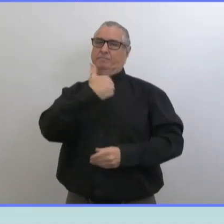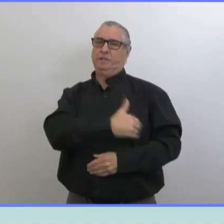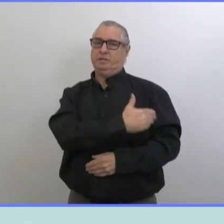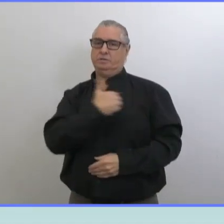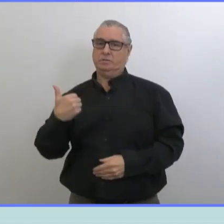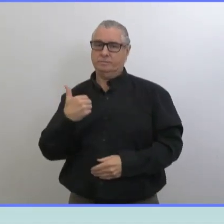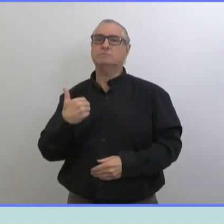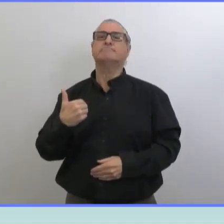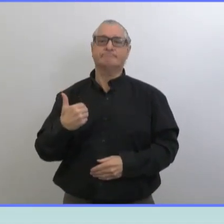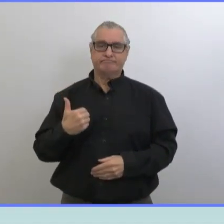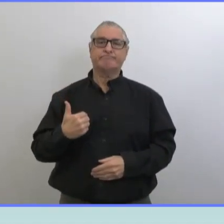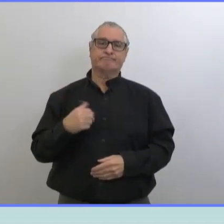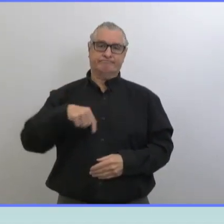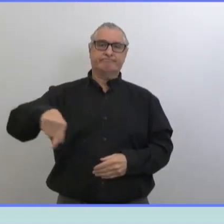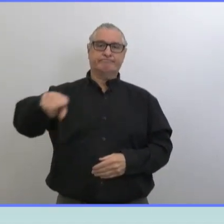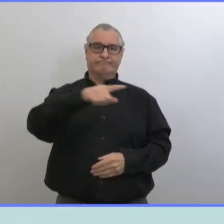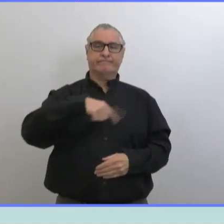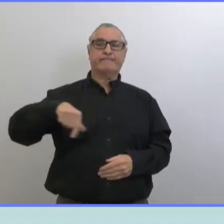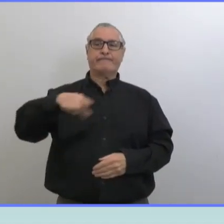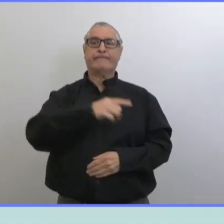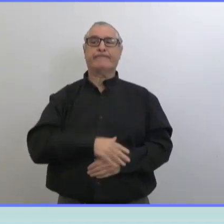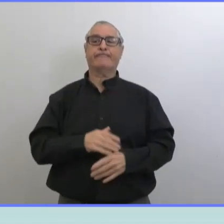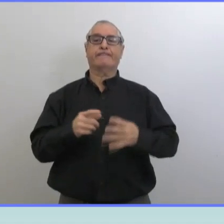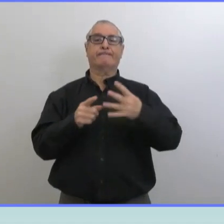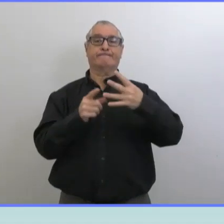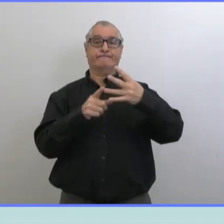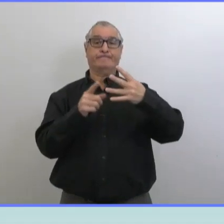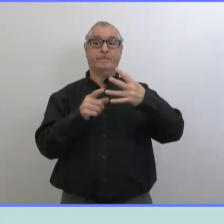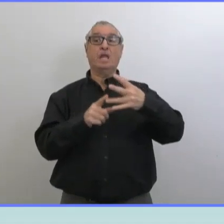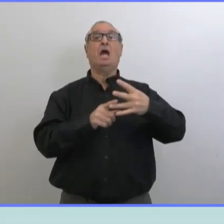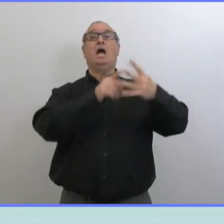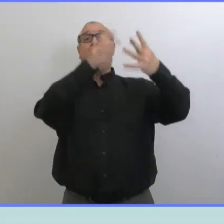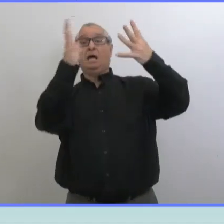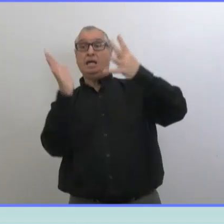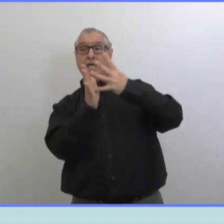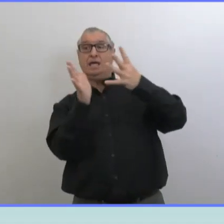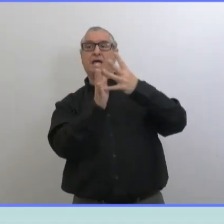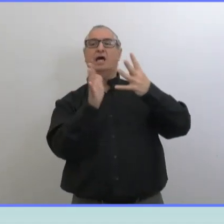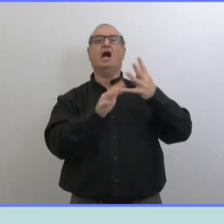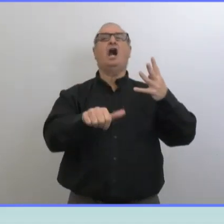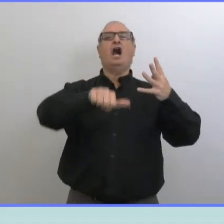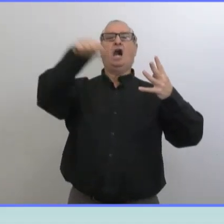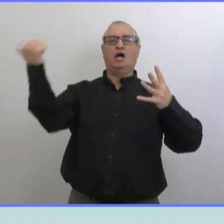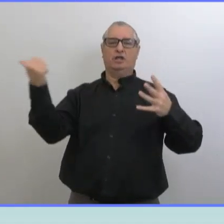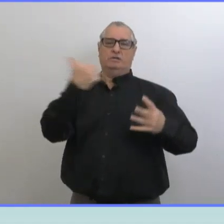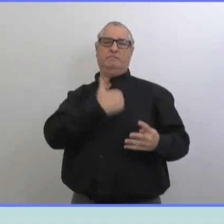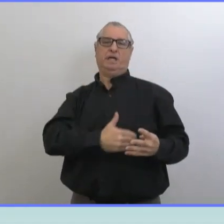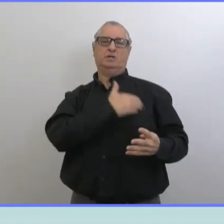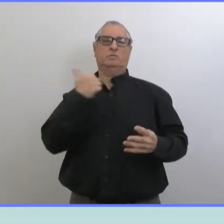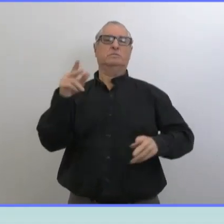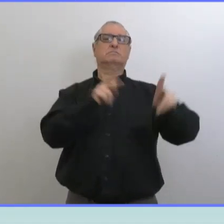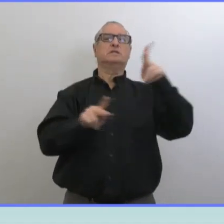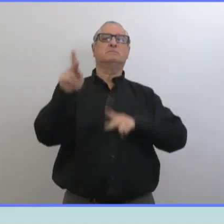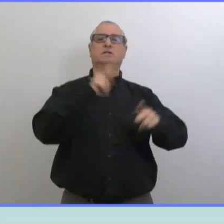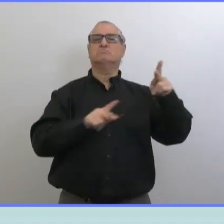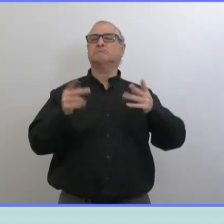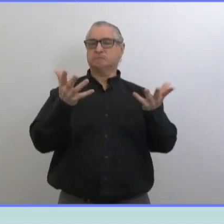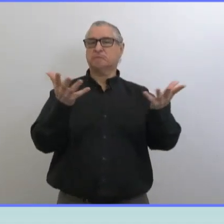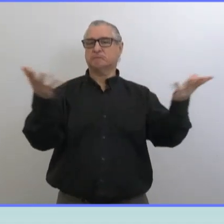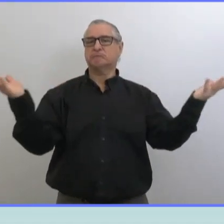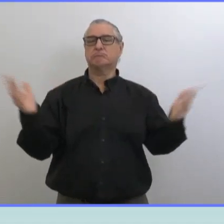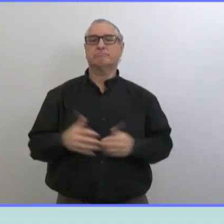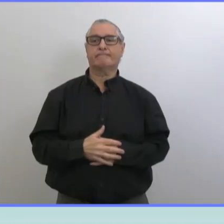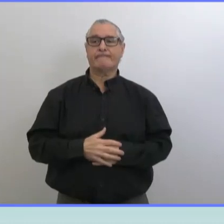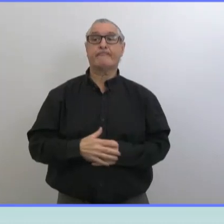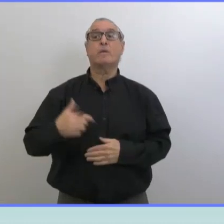plus on progresse, moins il y a de critères au niveau des étapes 3 et 4. Comme on l'a dit, il va y avoir un